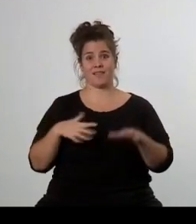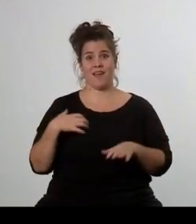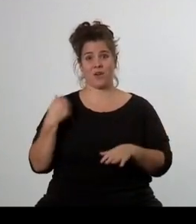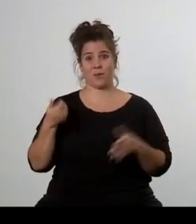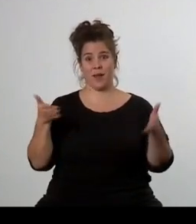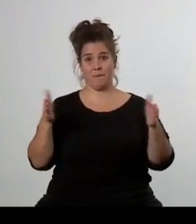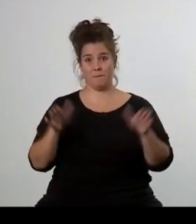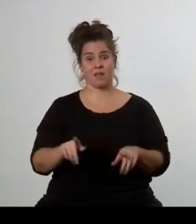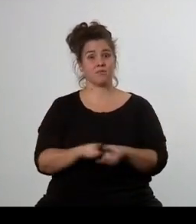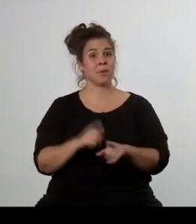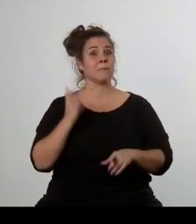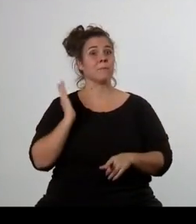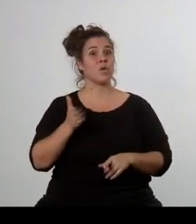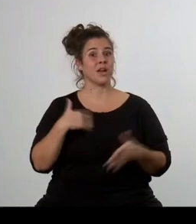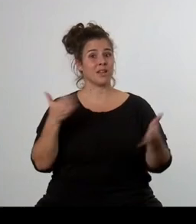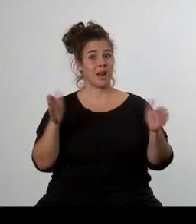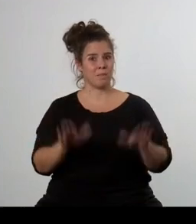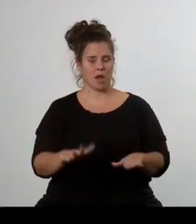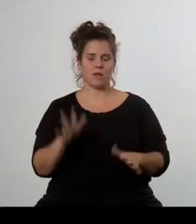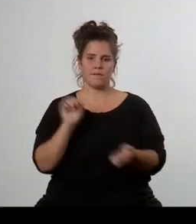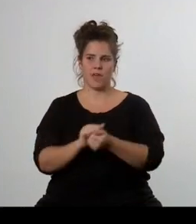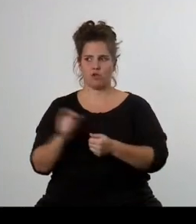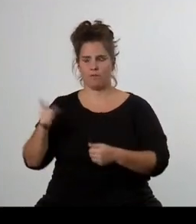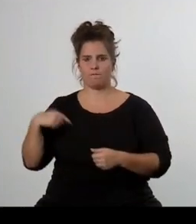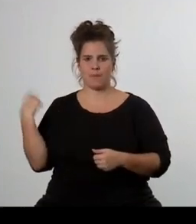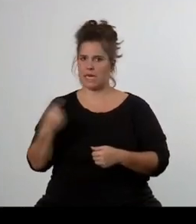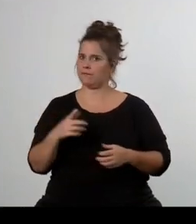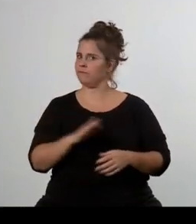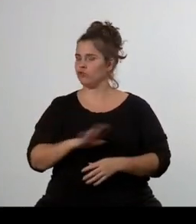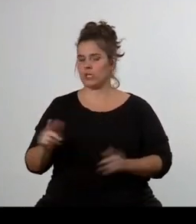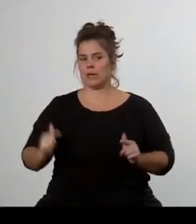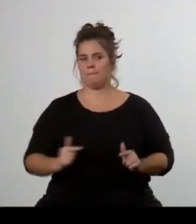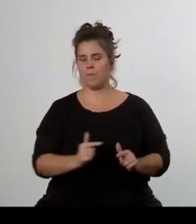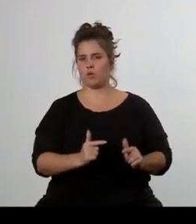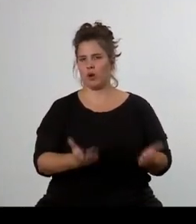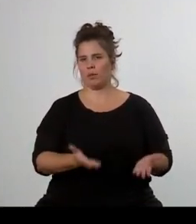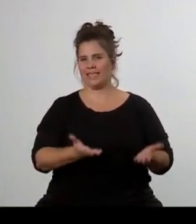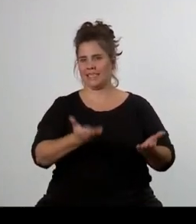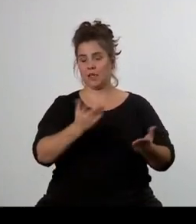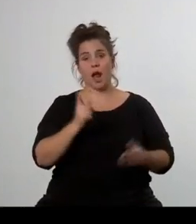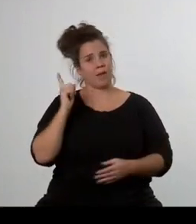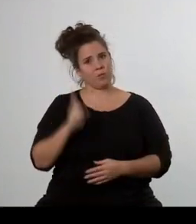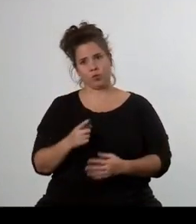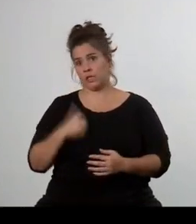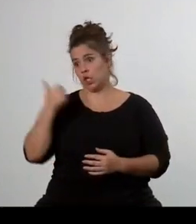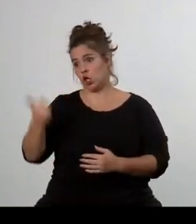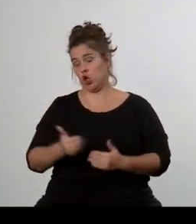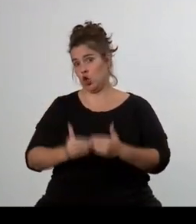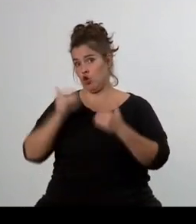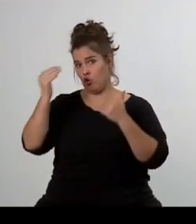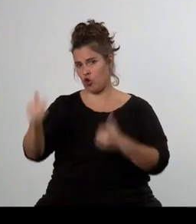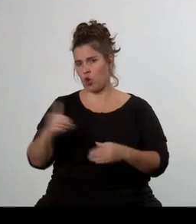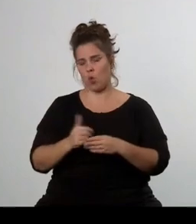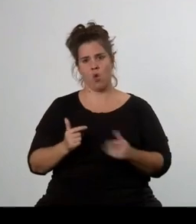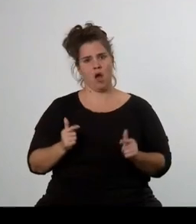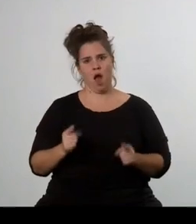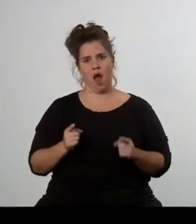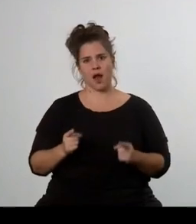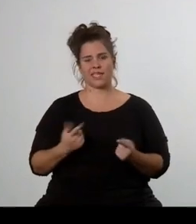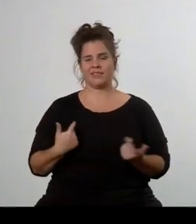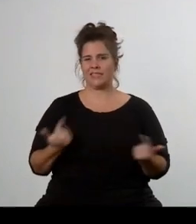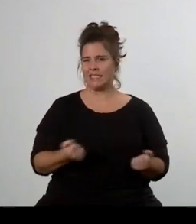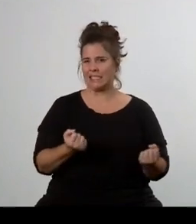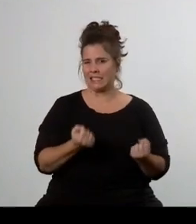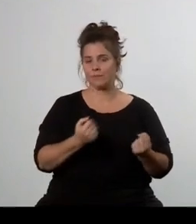práce je to, co se od politiku očekává, tak tím následujícím rokem setrvat v tom trendu té aktivity